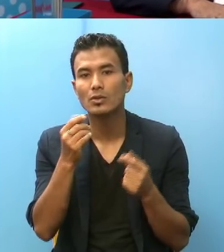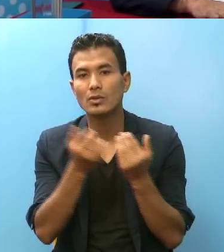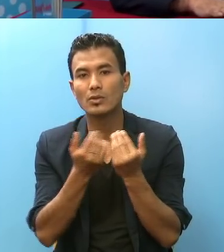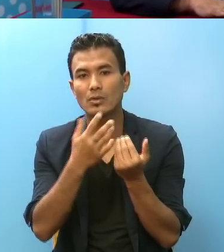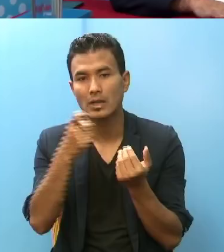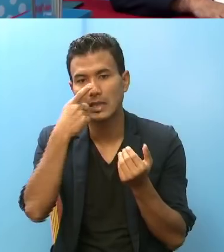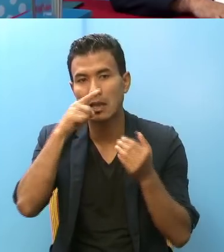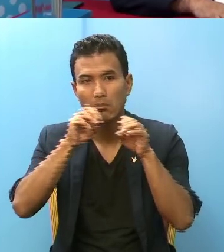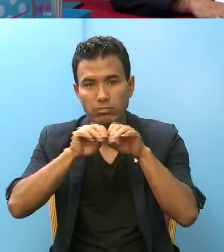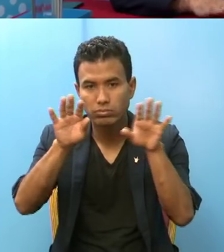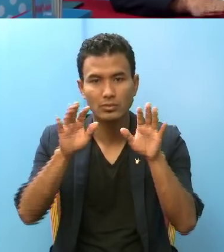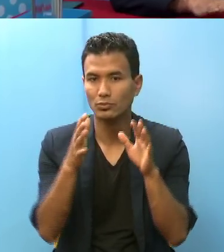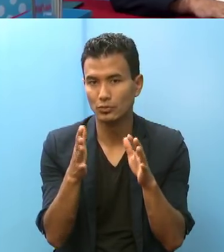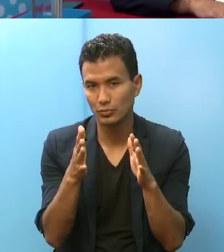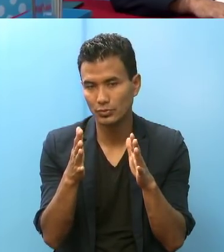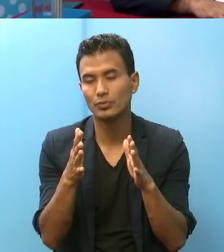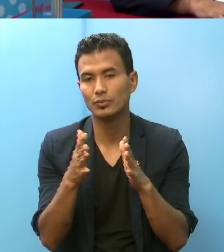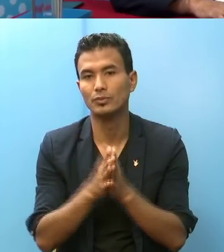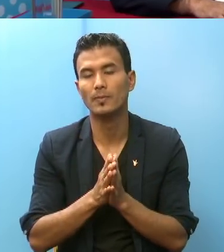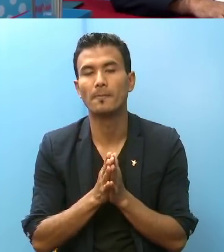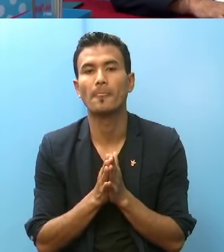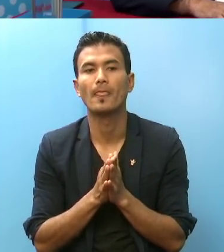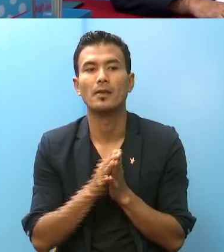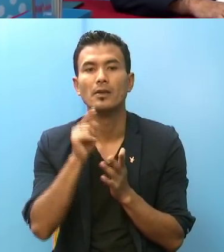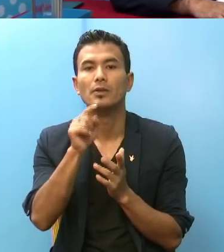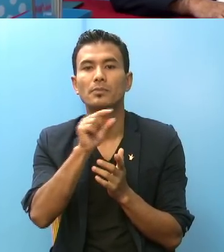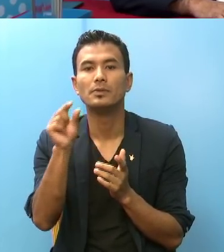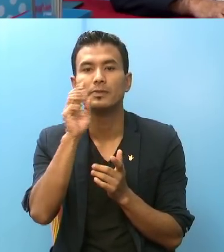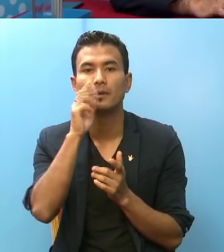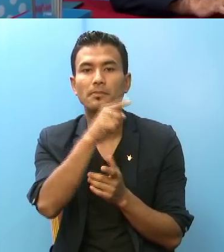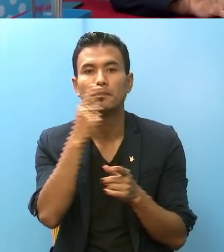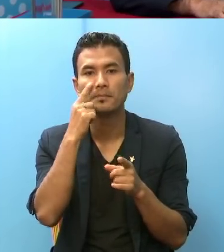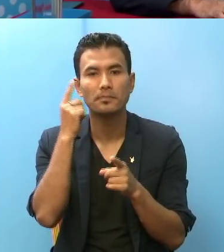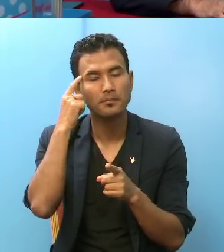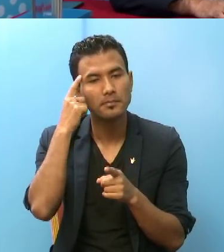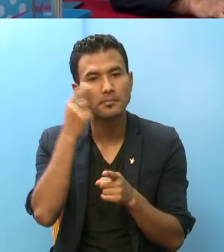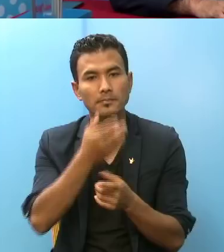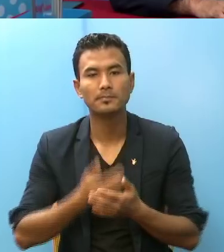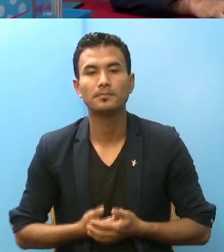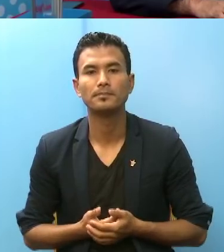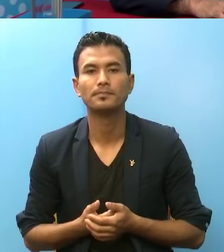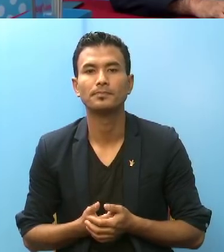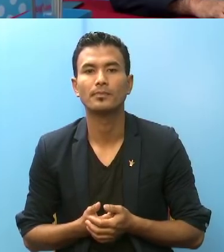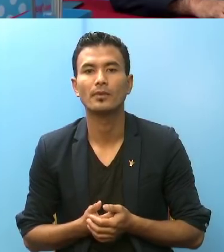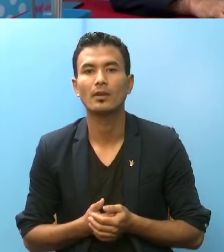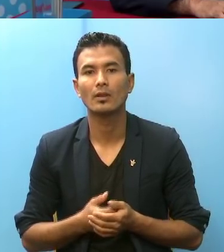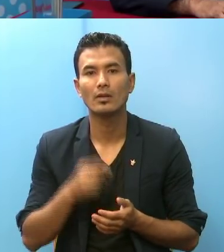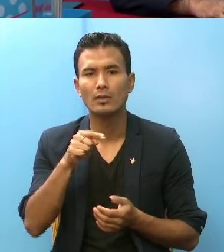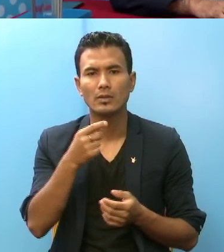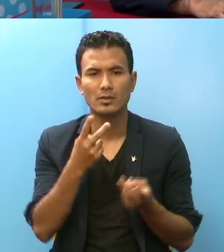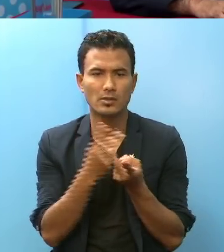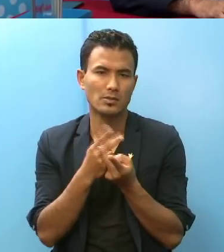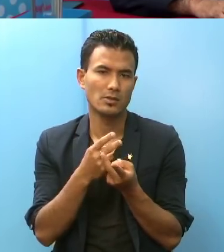प्लीक हेल्टी भगाएको नाताले पनी पहला एक तुस्सीनलाइज भड़ा शबित्याहता में पहला चाहिए तो